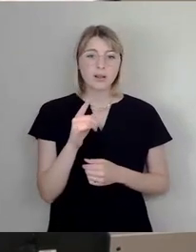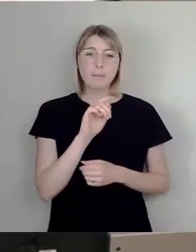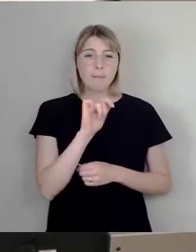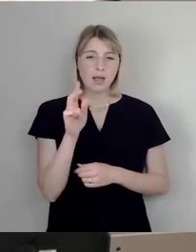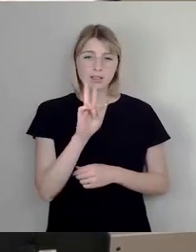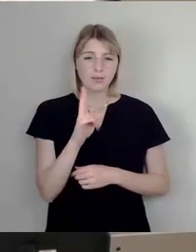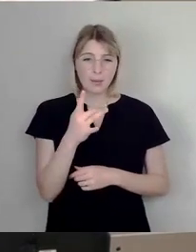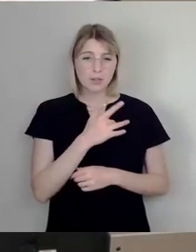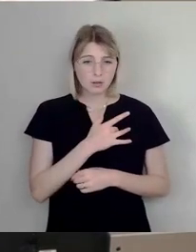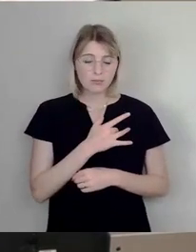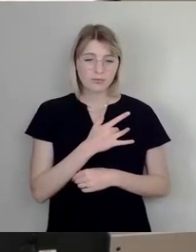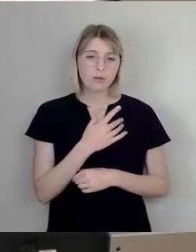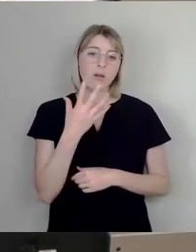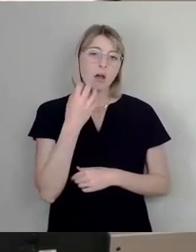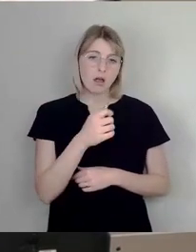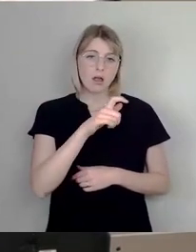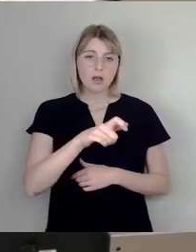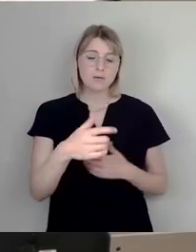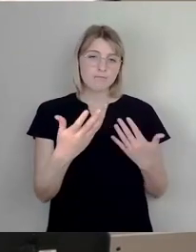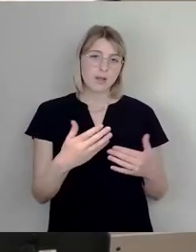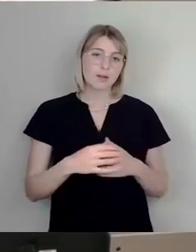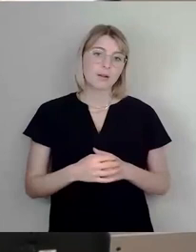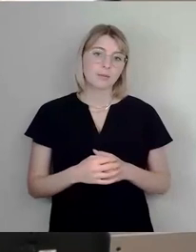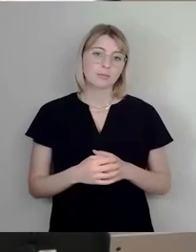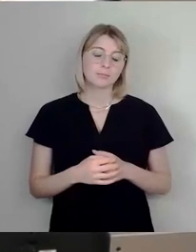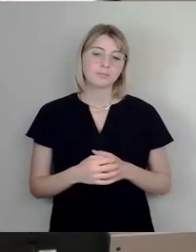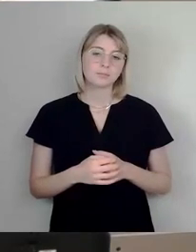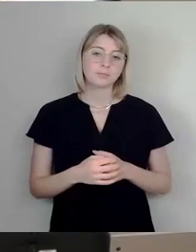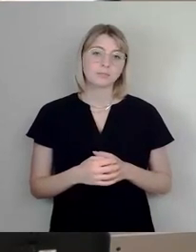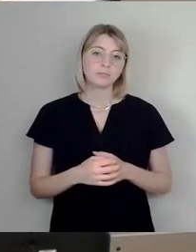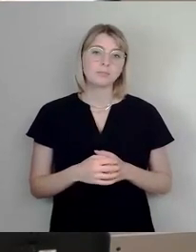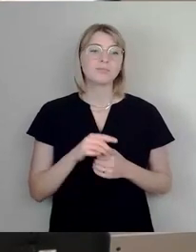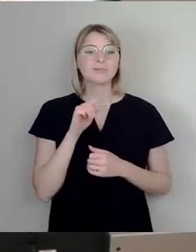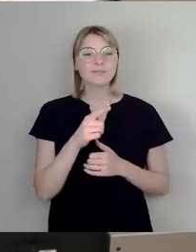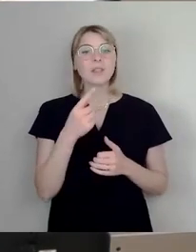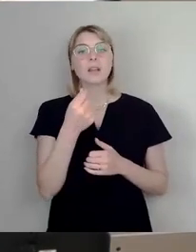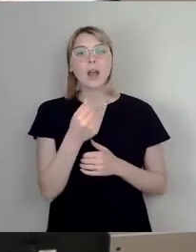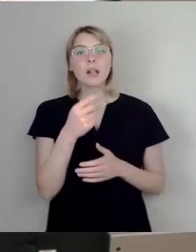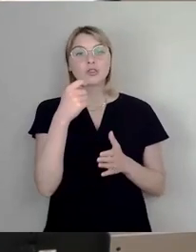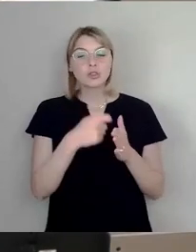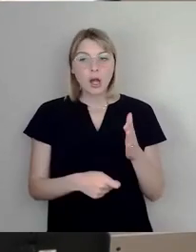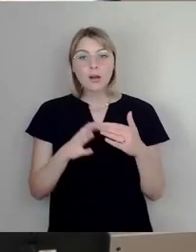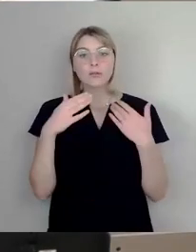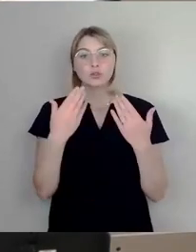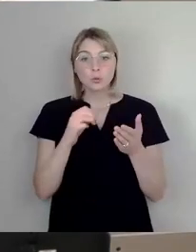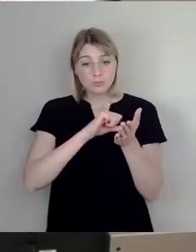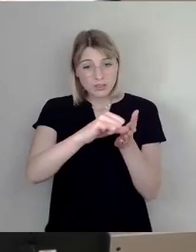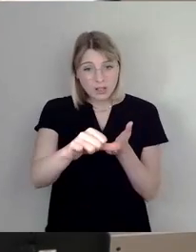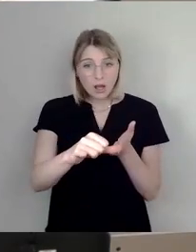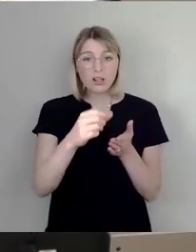Denn wer nicht in der Lage ist, diese Geldstrafe zu begleichen, dann